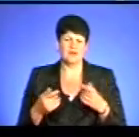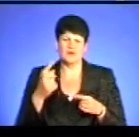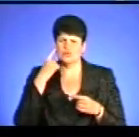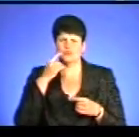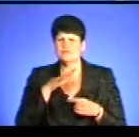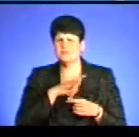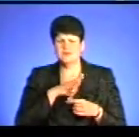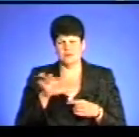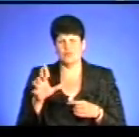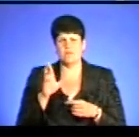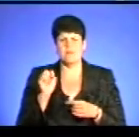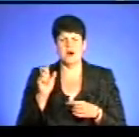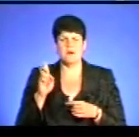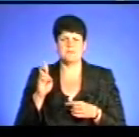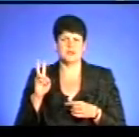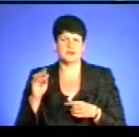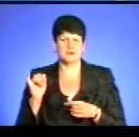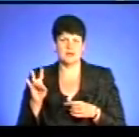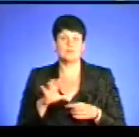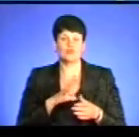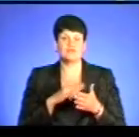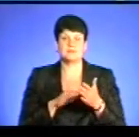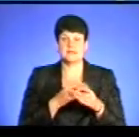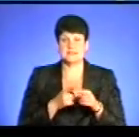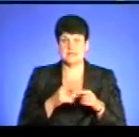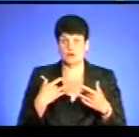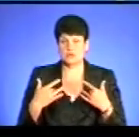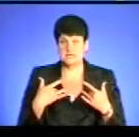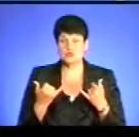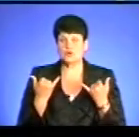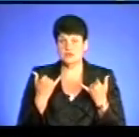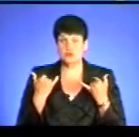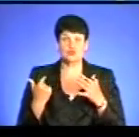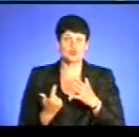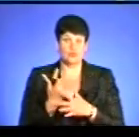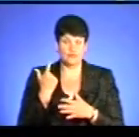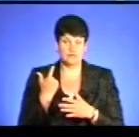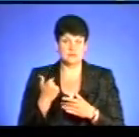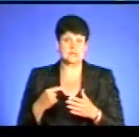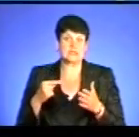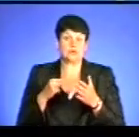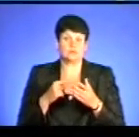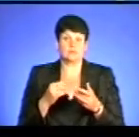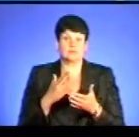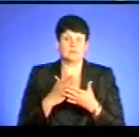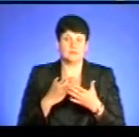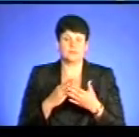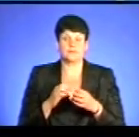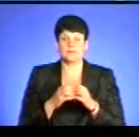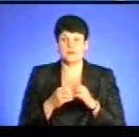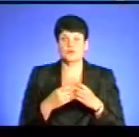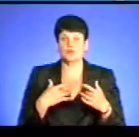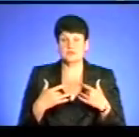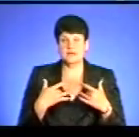по Бабкіну, але було, скажімо так, відміну на цей концерт. Сьогодні ми вперше стикнулися з тим, що концерти артистів, які виступають, я не говорю про їхній